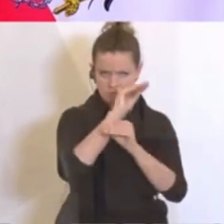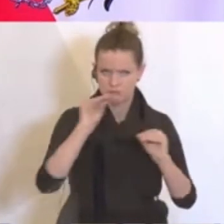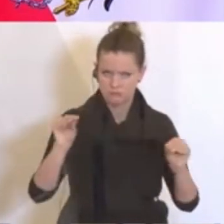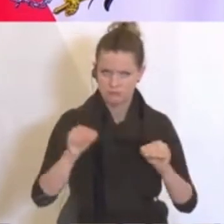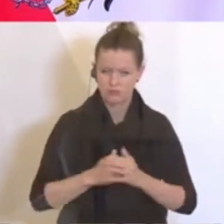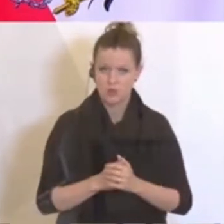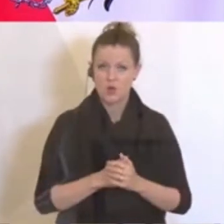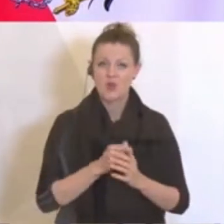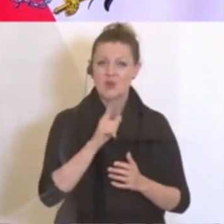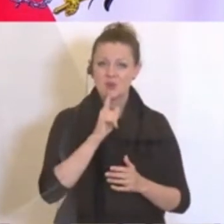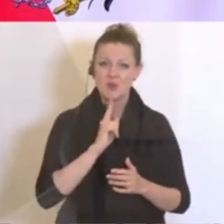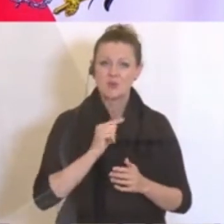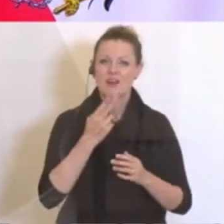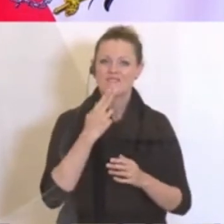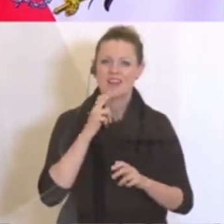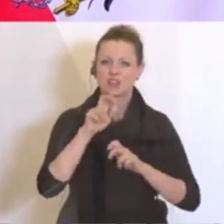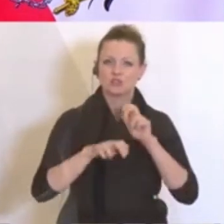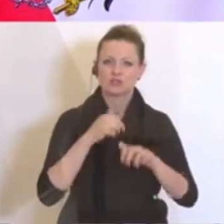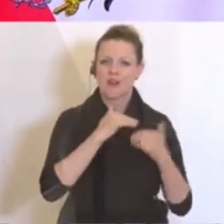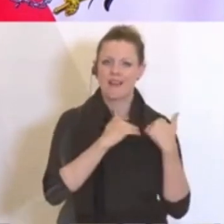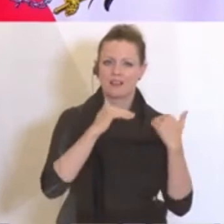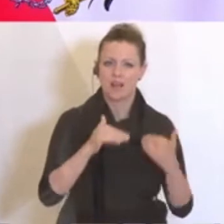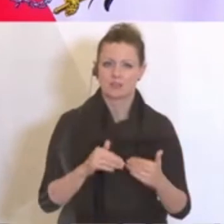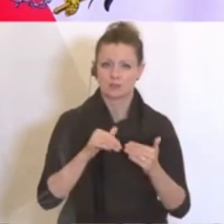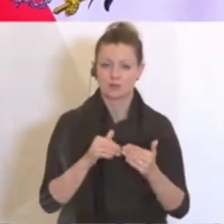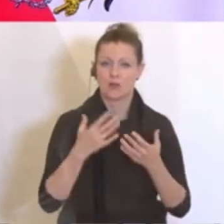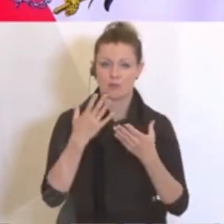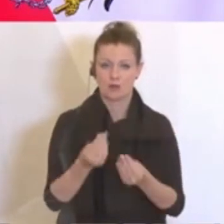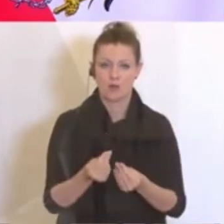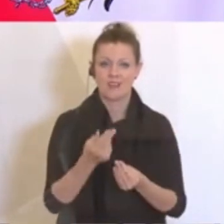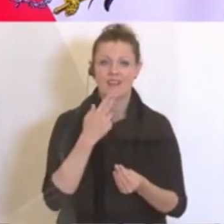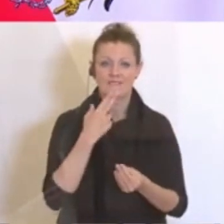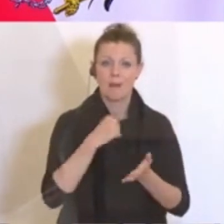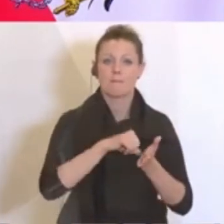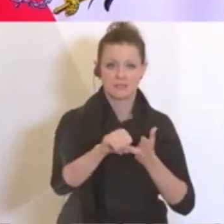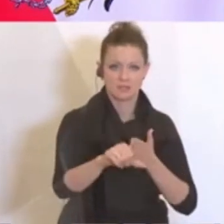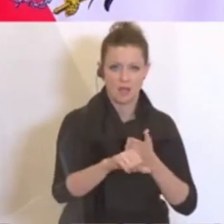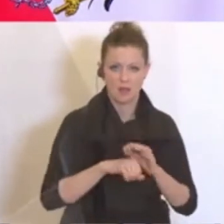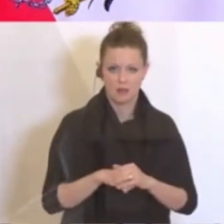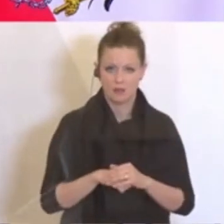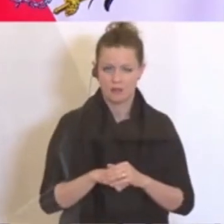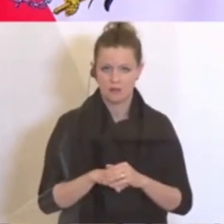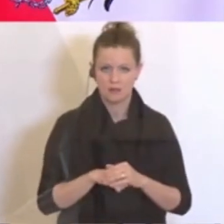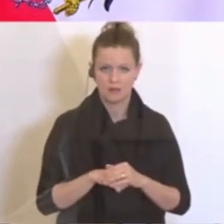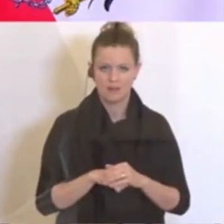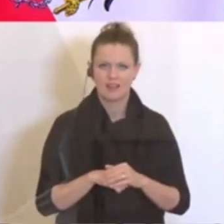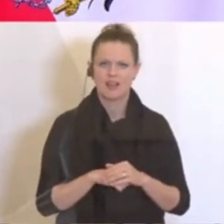nur diejenigen von steuerlichen Entlastungen profitieren, die überhaupt welche zahlen. also den Härtefallfonds gegen steuerliche Entlastungen auszuspielen, wäre ja relativ